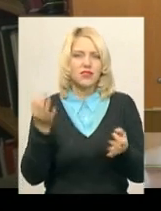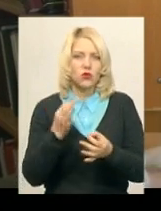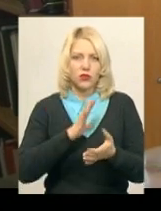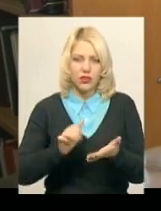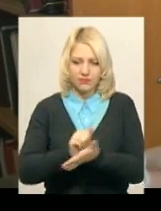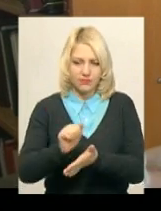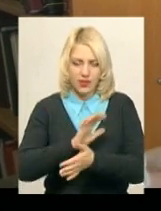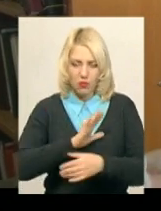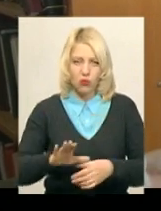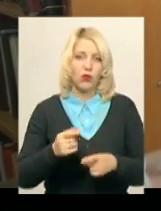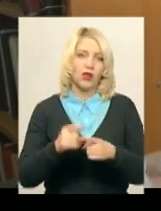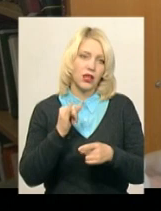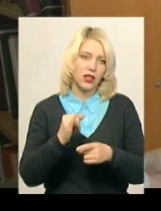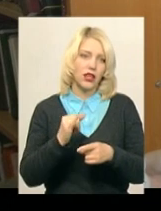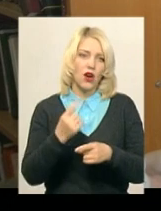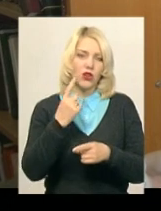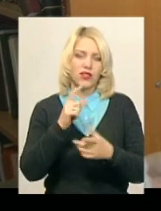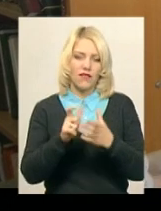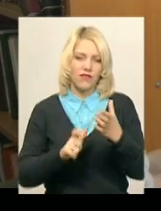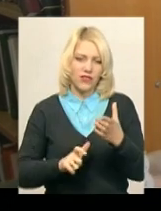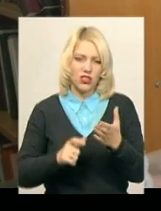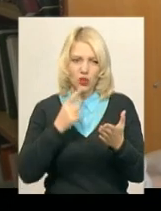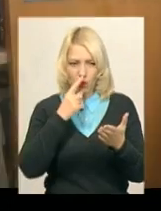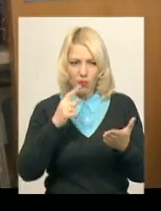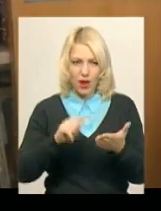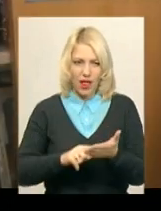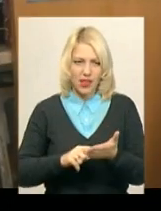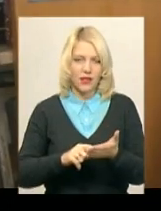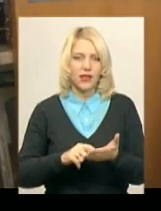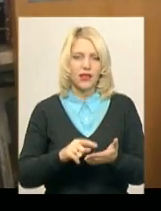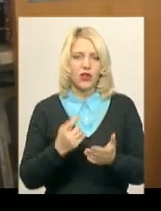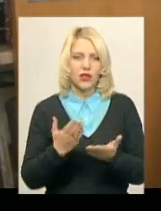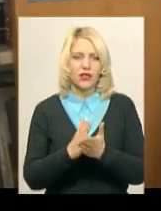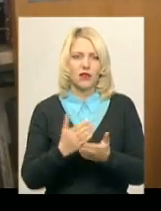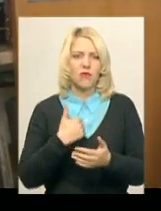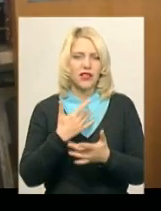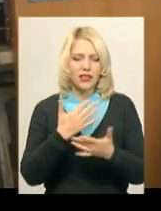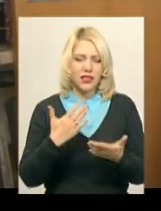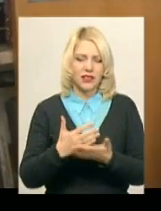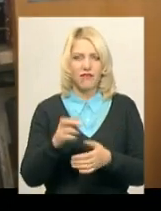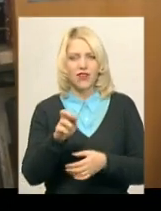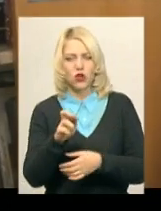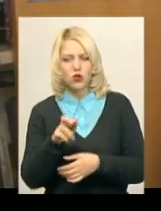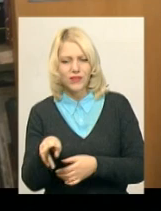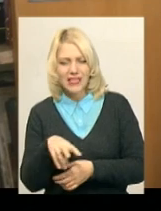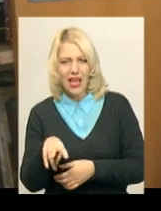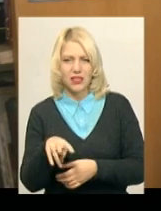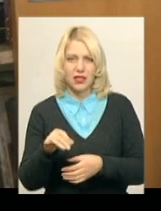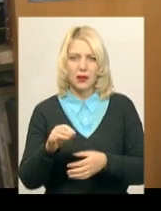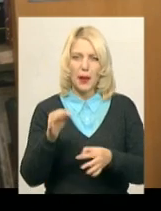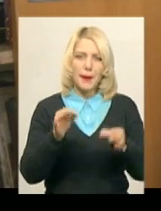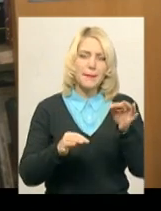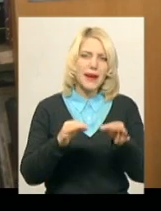збірку, щоб не вмерла Україна, навчання розбиті коліна. В мене інтимна лірика є, філософська лірика є, пейзажна